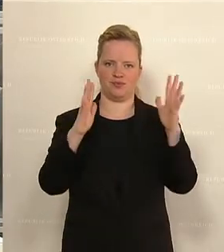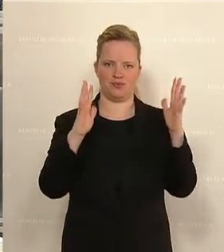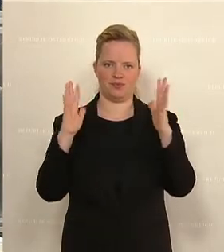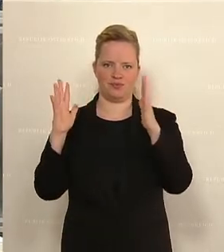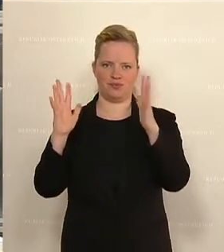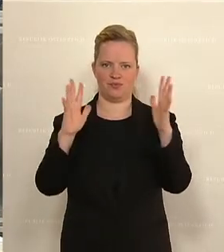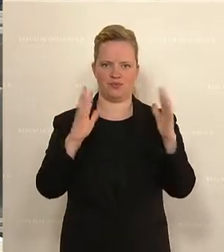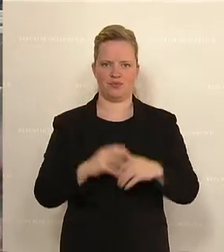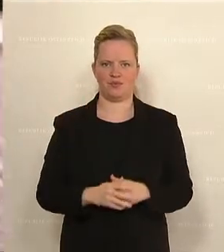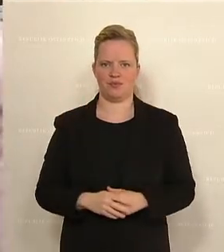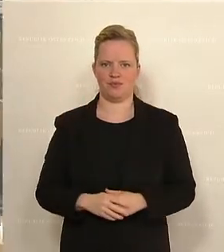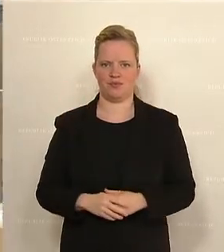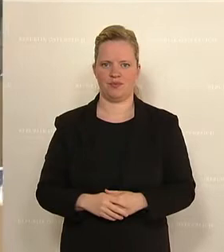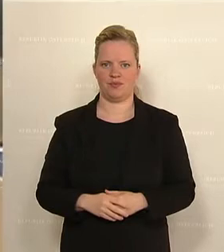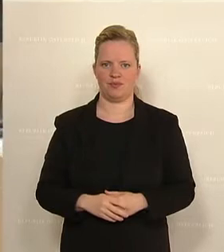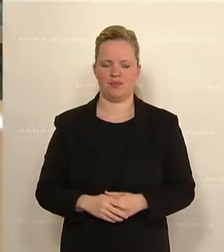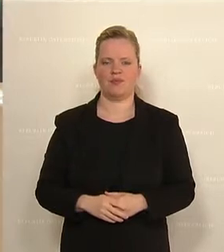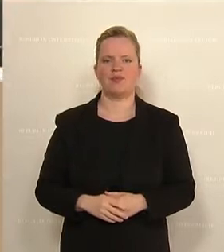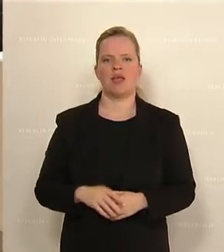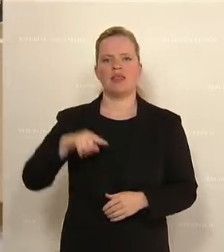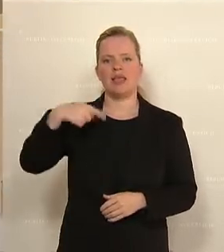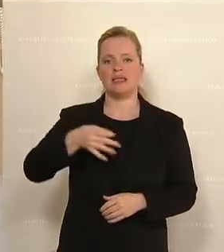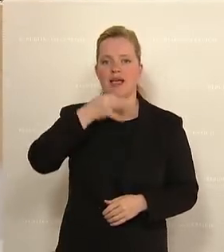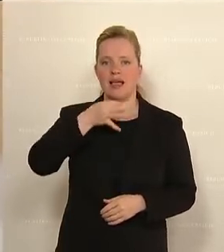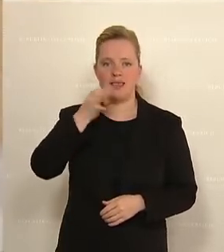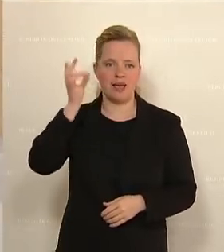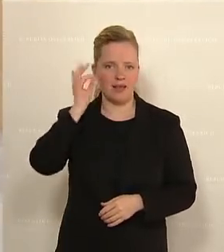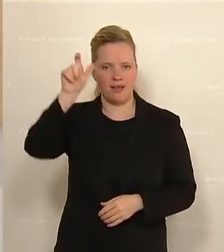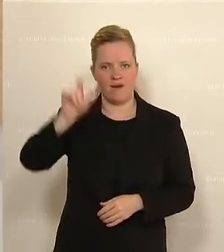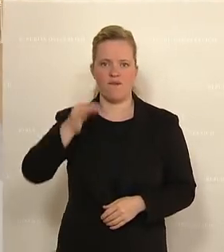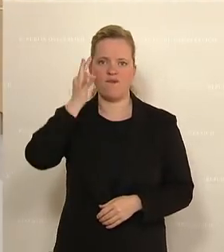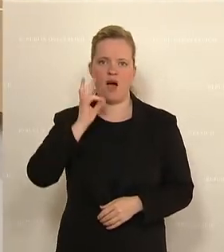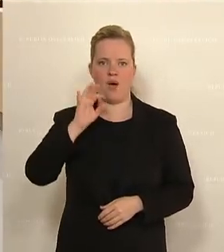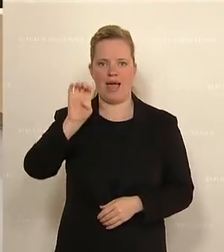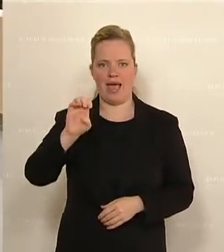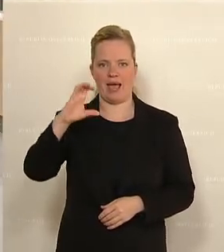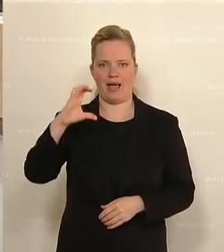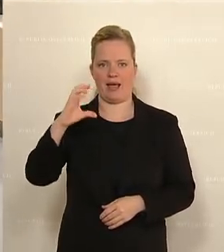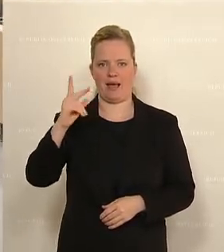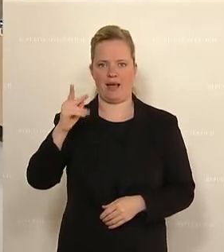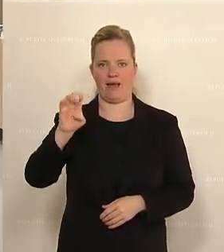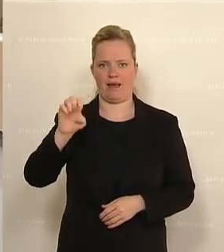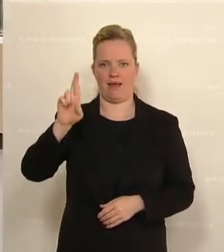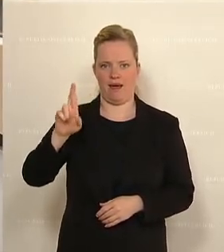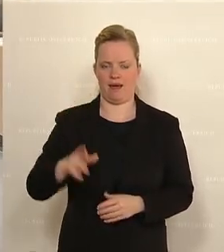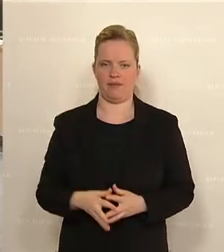vorangetrieben werden, sagt Melanie Errasim von der SPÖ. Sie fordert vor allem die ÖVP-geführten Bundesländer auf, Maßnahmen zu ergreifen.